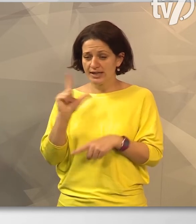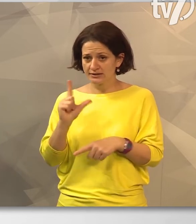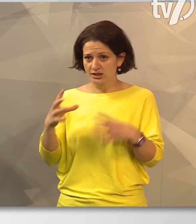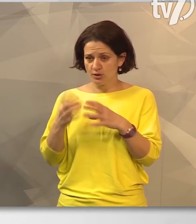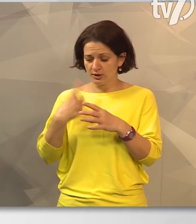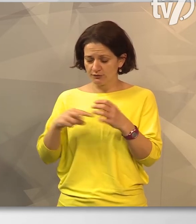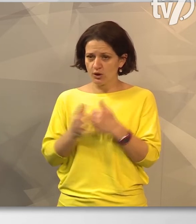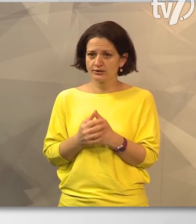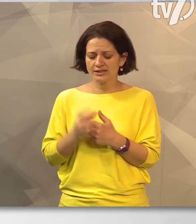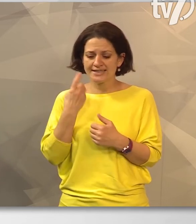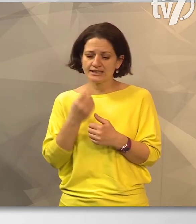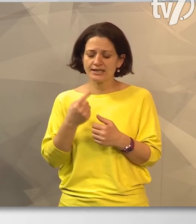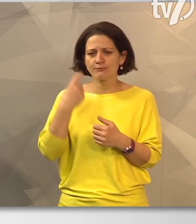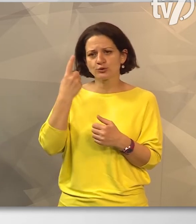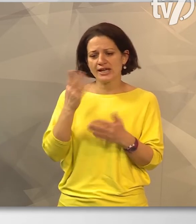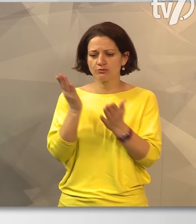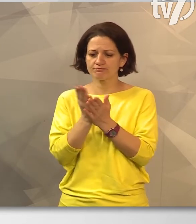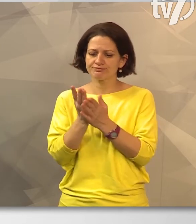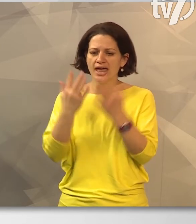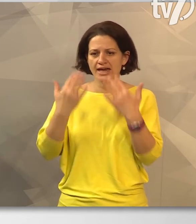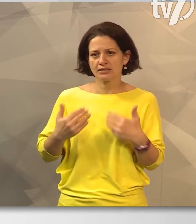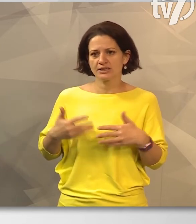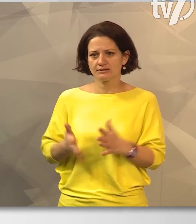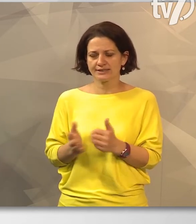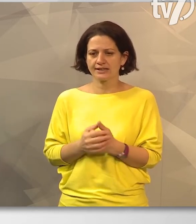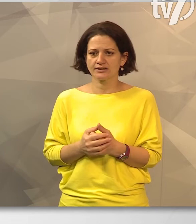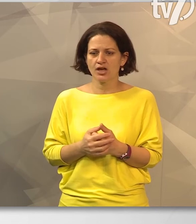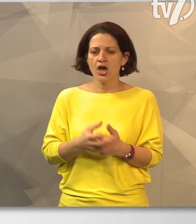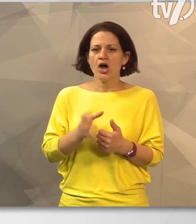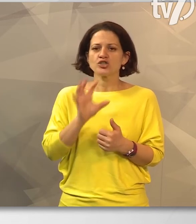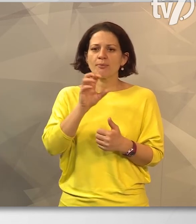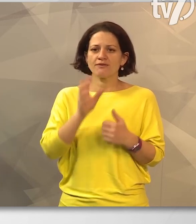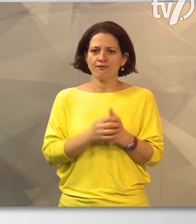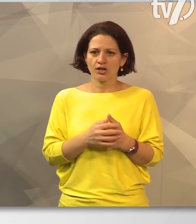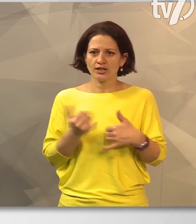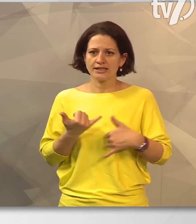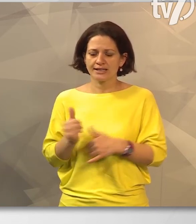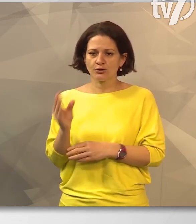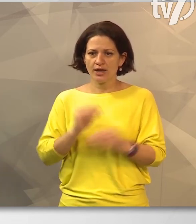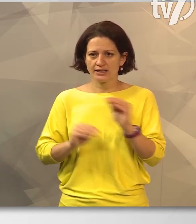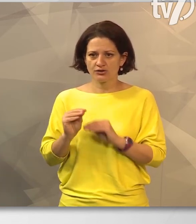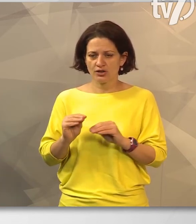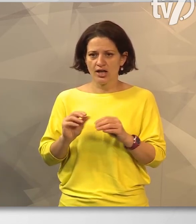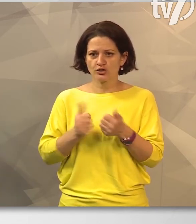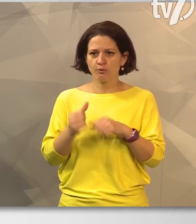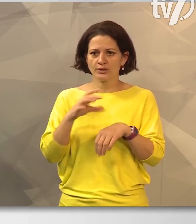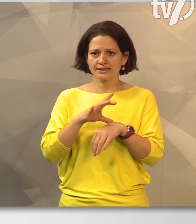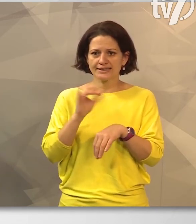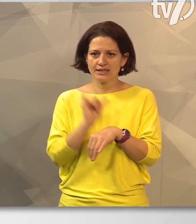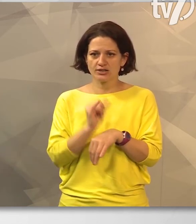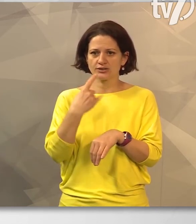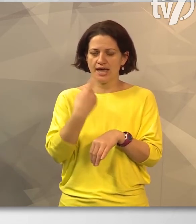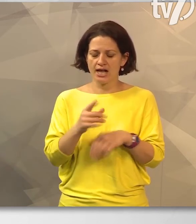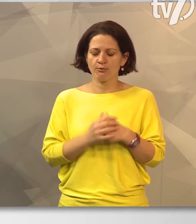voltunk, szerintem tudásunknak megfelelő eredmény született. A Csabai Farkasok Jégkorong Egyesület sportigazgatója